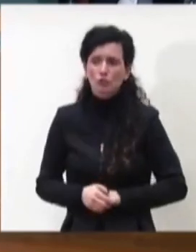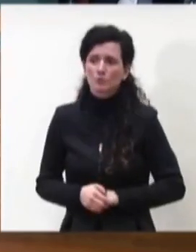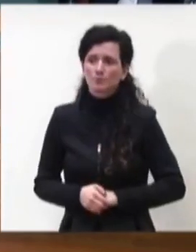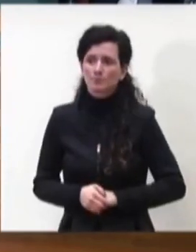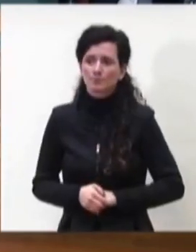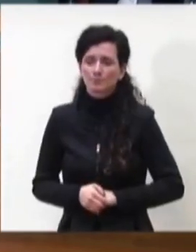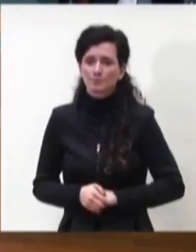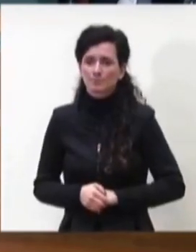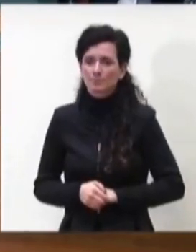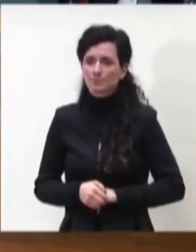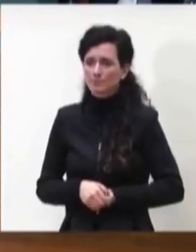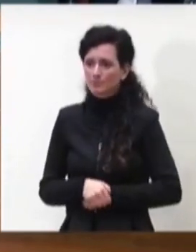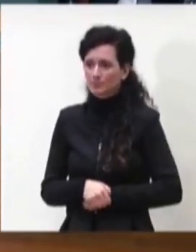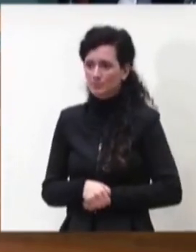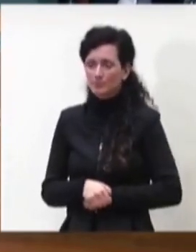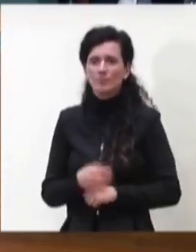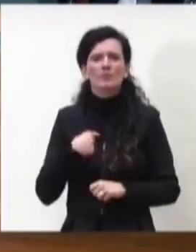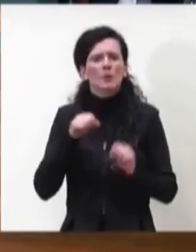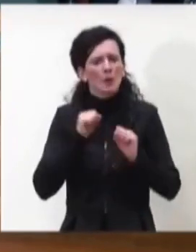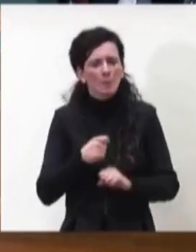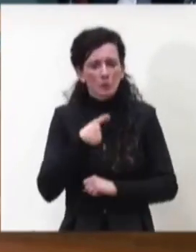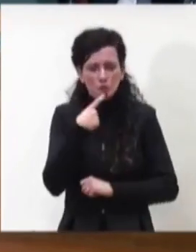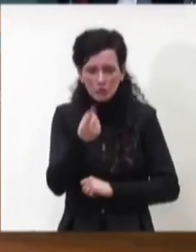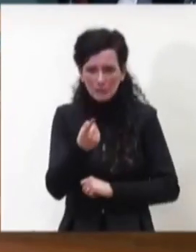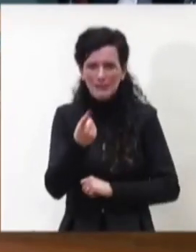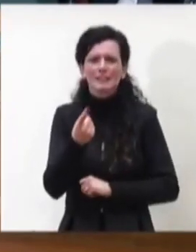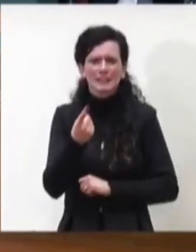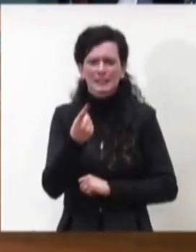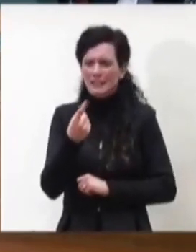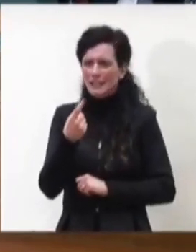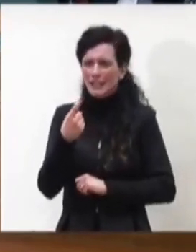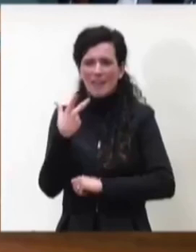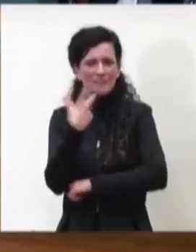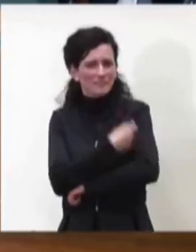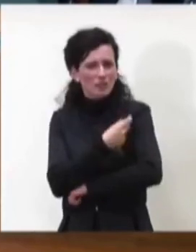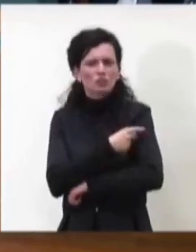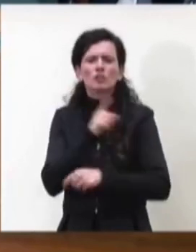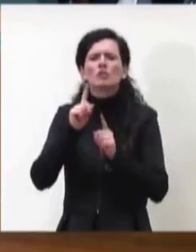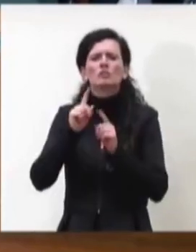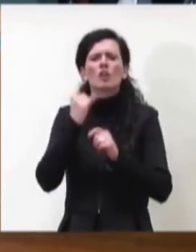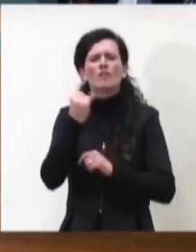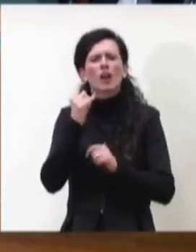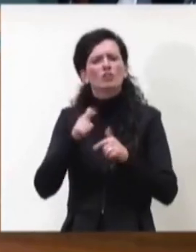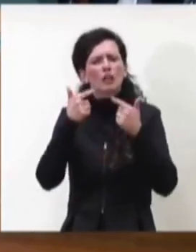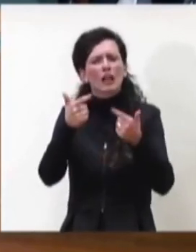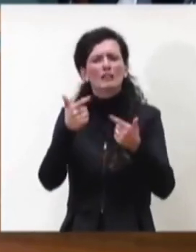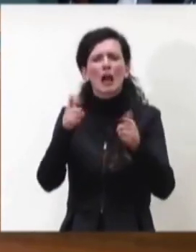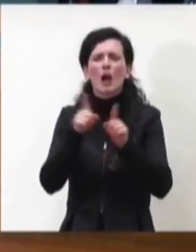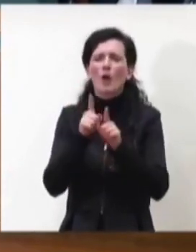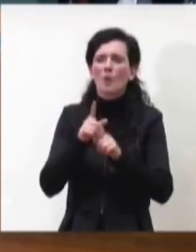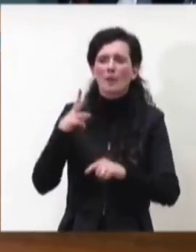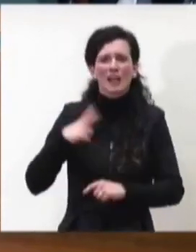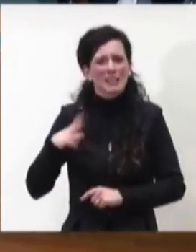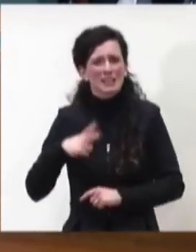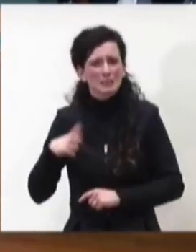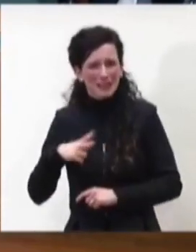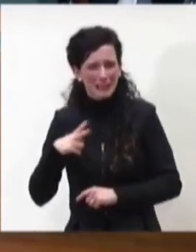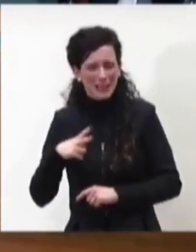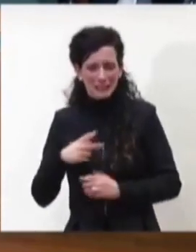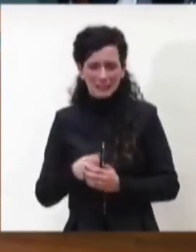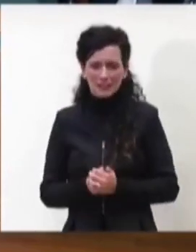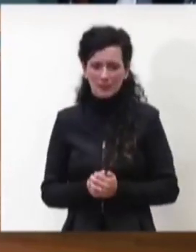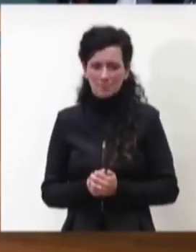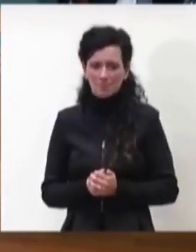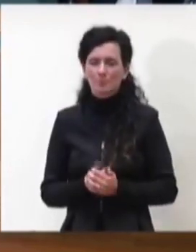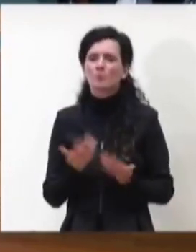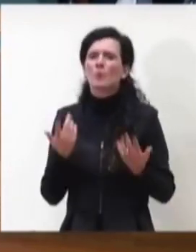posso dire una cosa sul vaccino perché se non si creano troppe aspettative insomma non è la gara